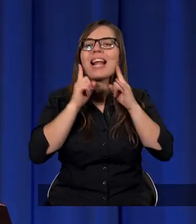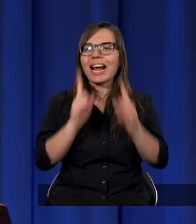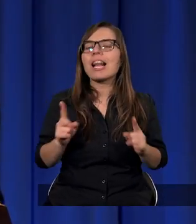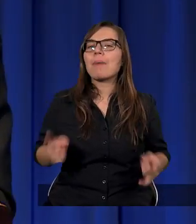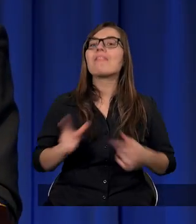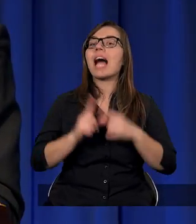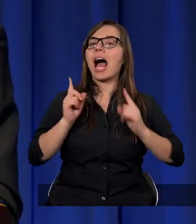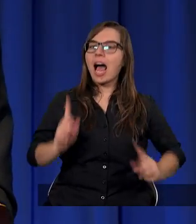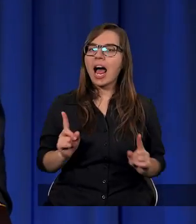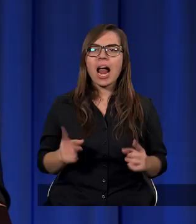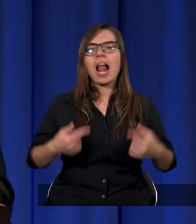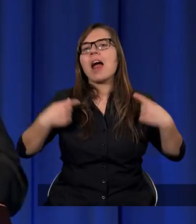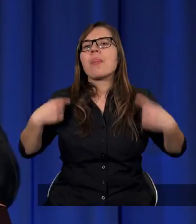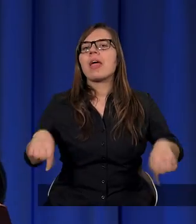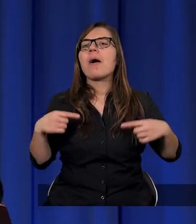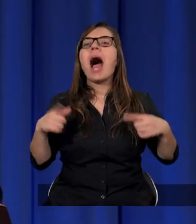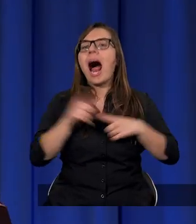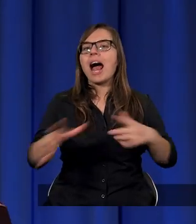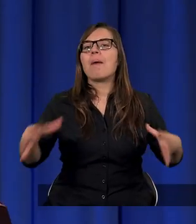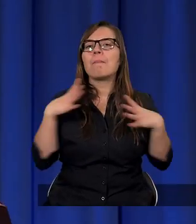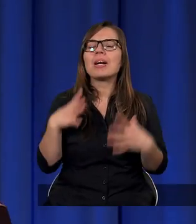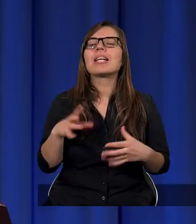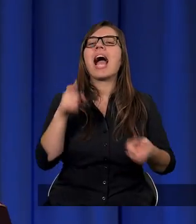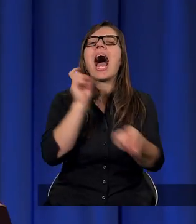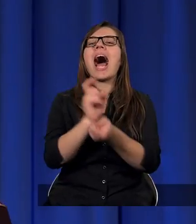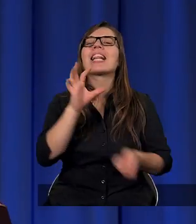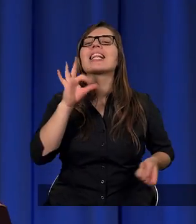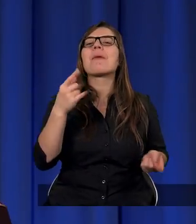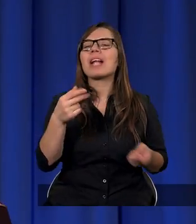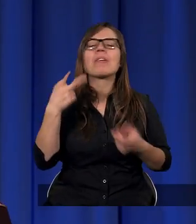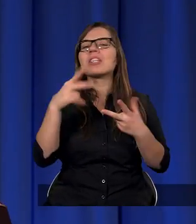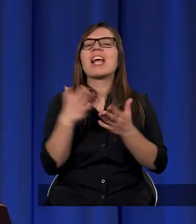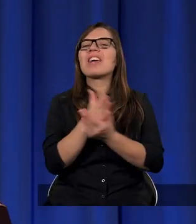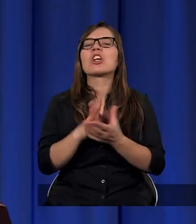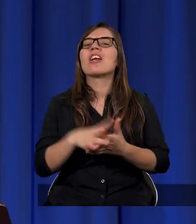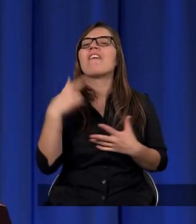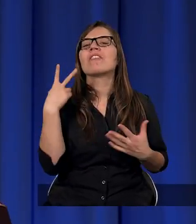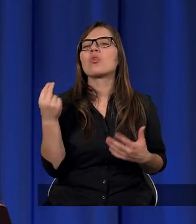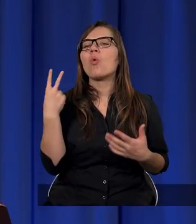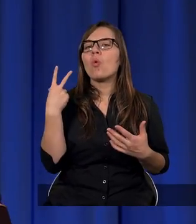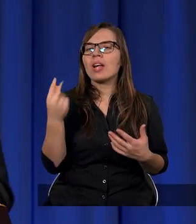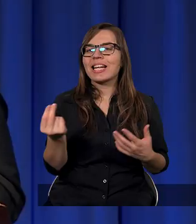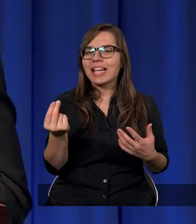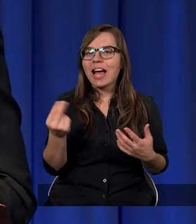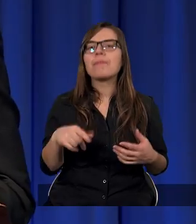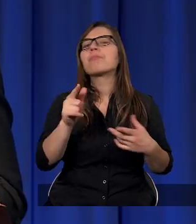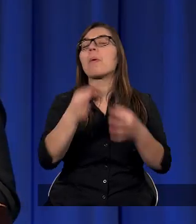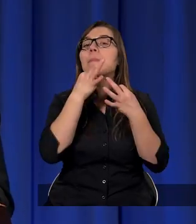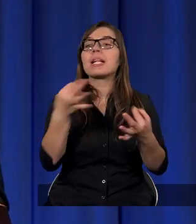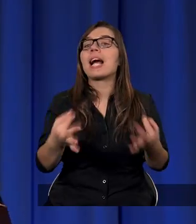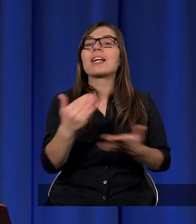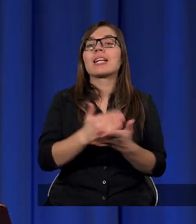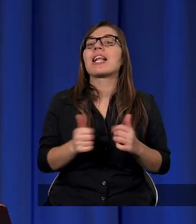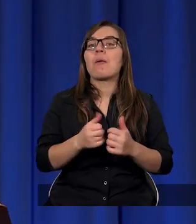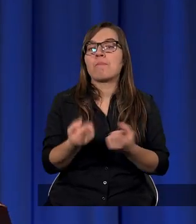ale byli antytrynitarzami. Nie wierzyli w Trójcę. I pytanie, jakie się dzisiaj często